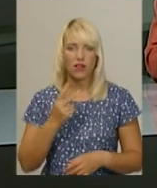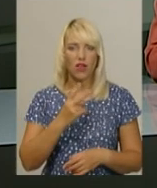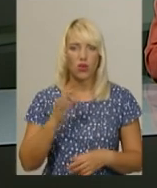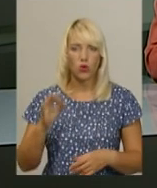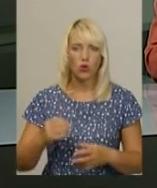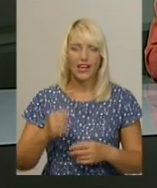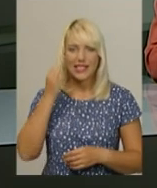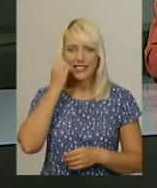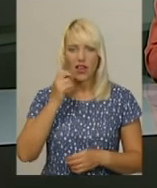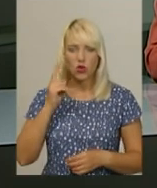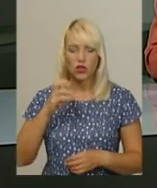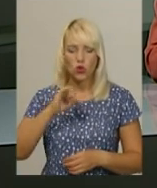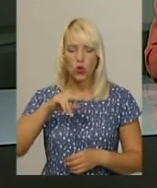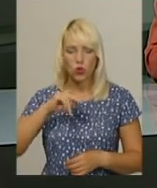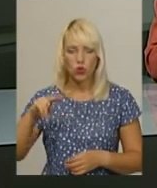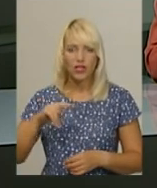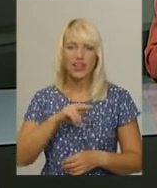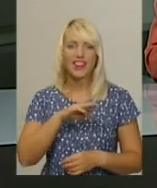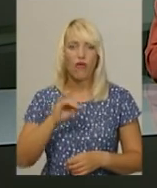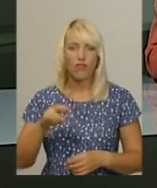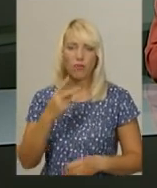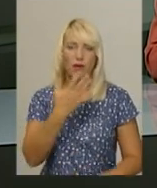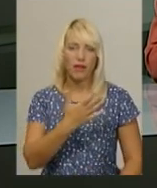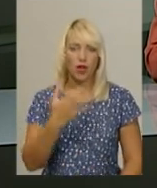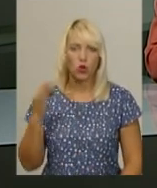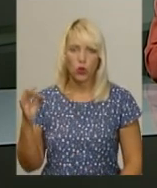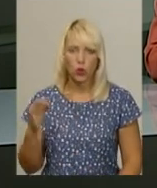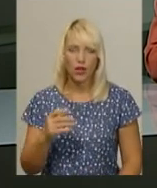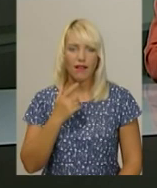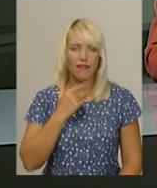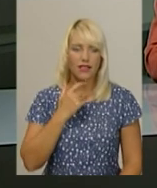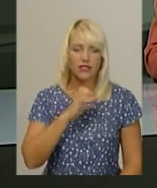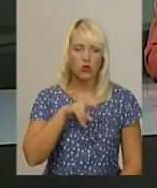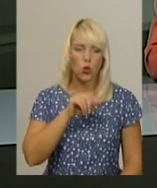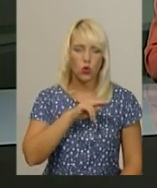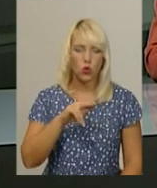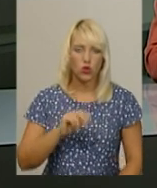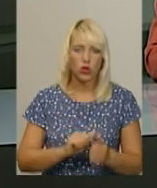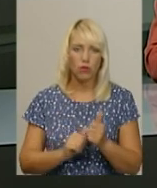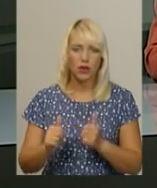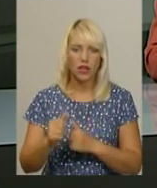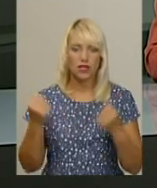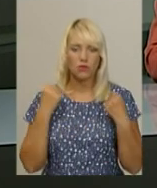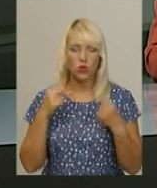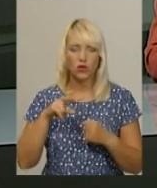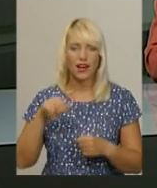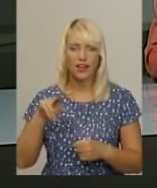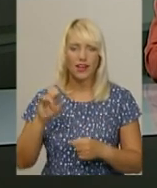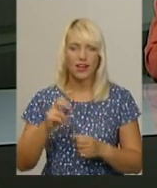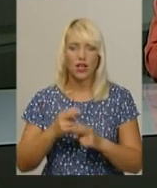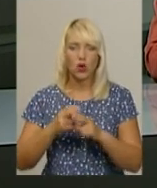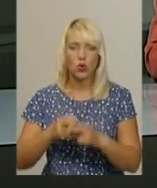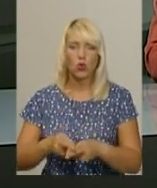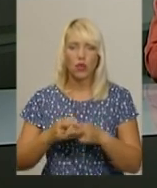Старокостянтинівського случа з Теофіпольською іскрою – 5-0. Красилівський случ обіграв спортлідера станції Дунаївці 3